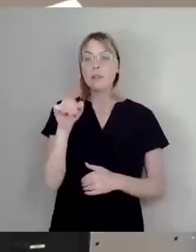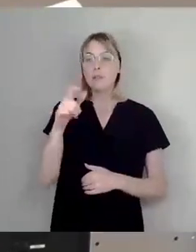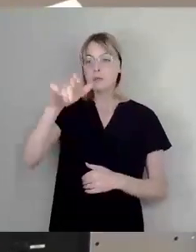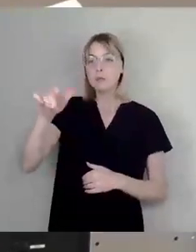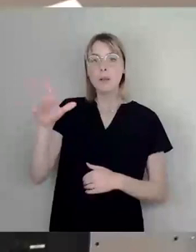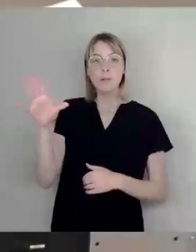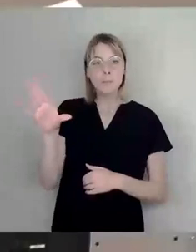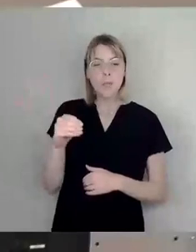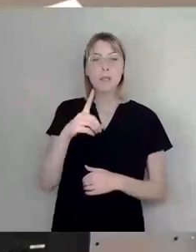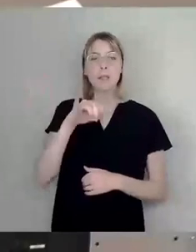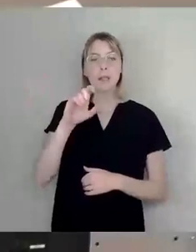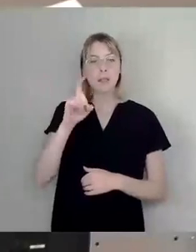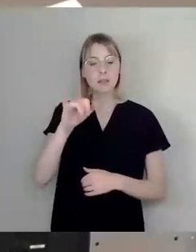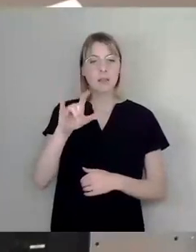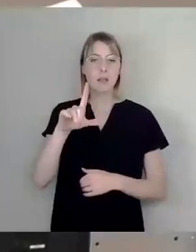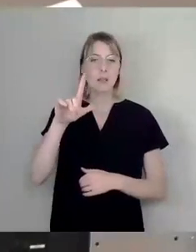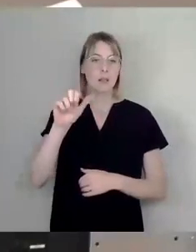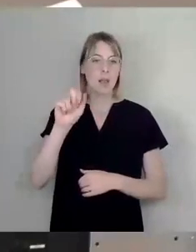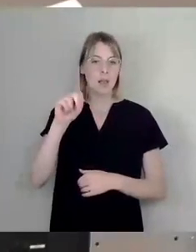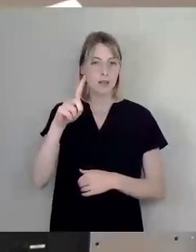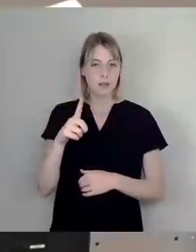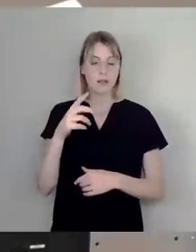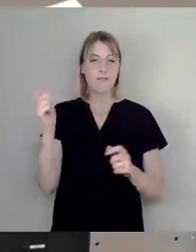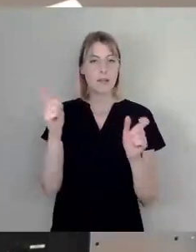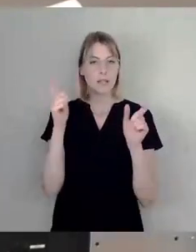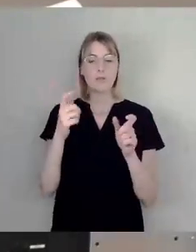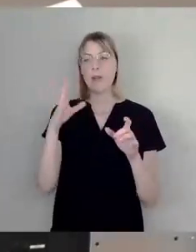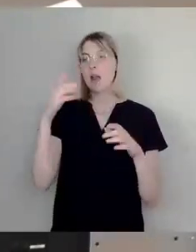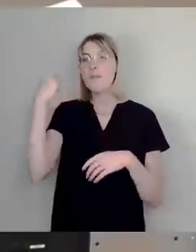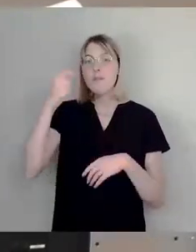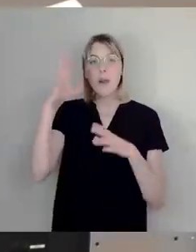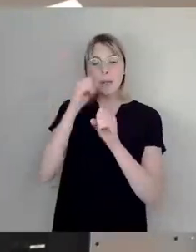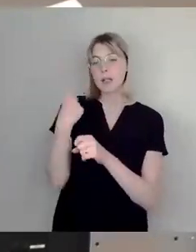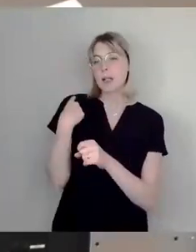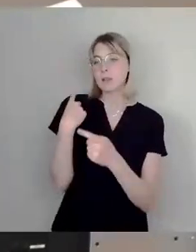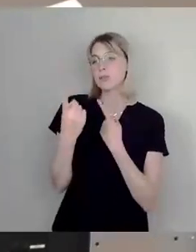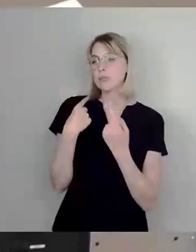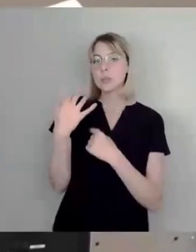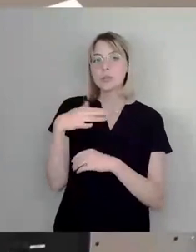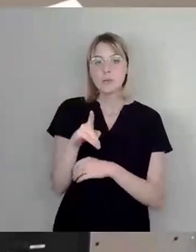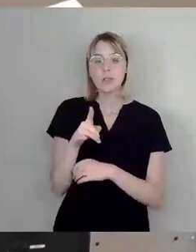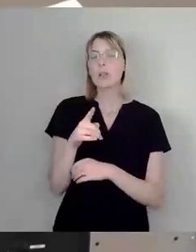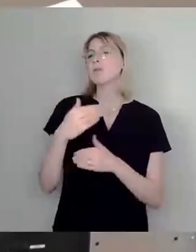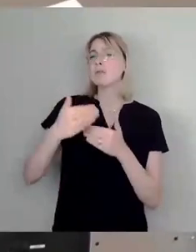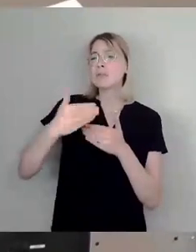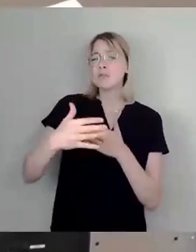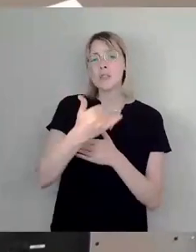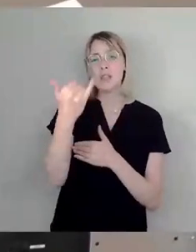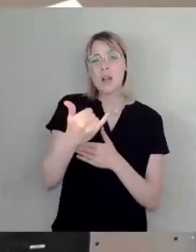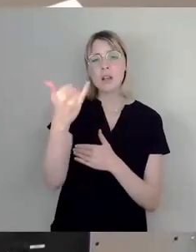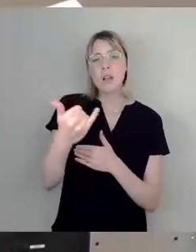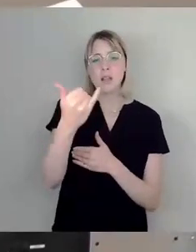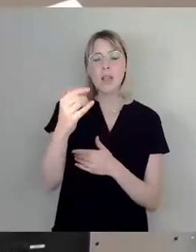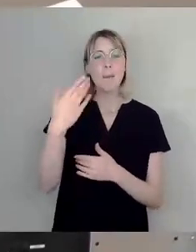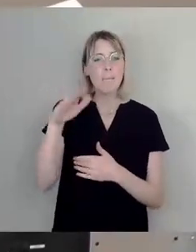-Festival redet, mit Filmnächten, haben wir gestern erst geredet, was die permanent Jahr für Jahr höhere Auflagen